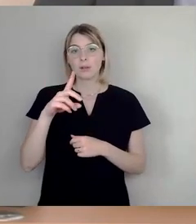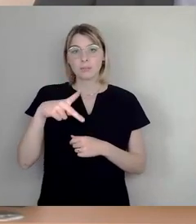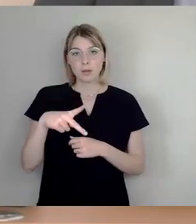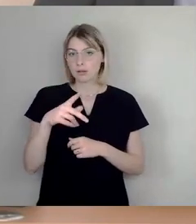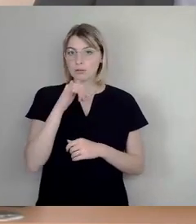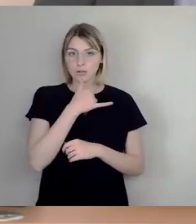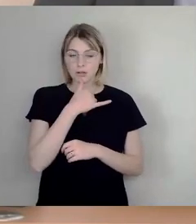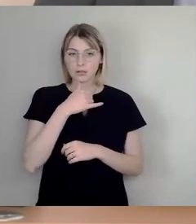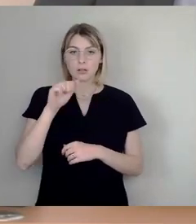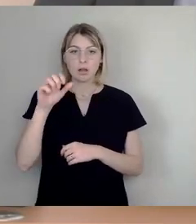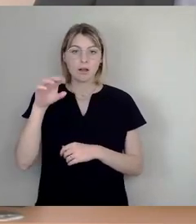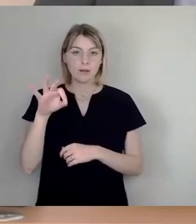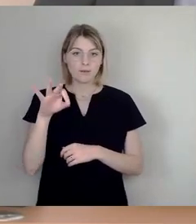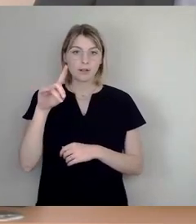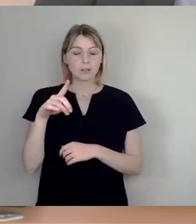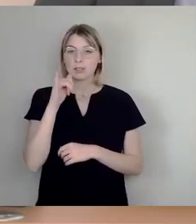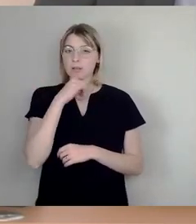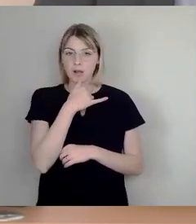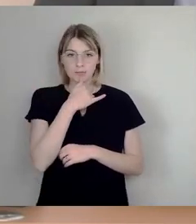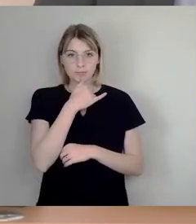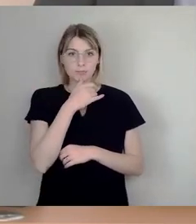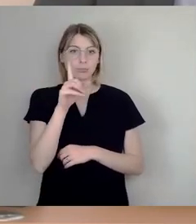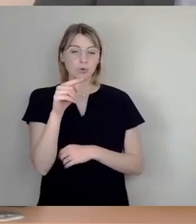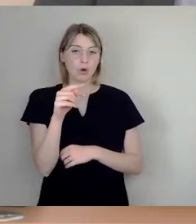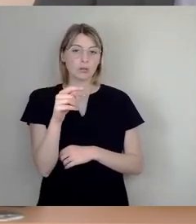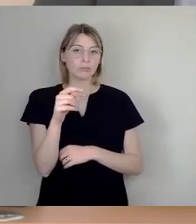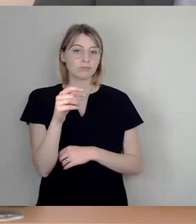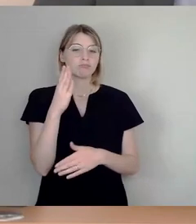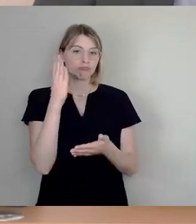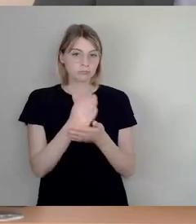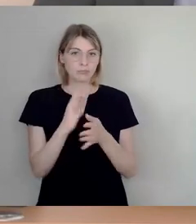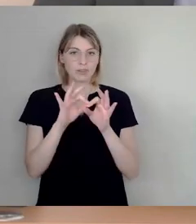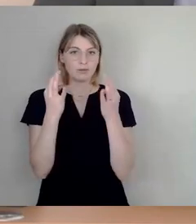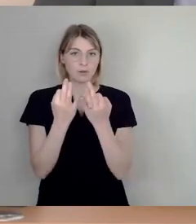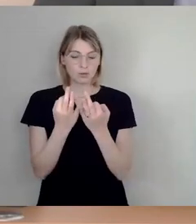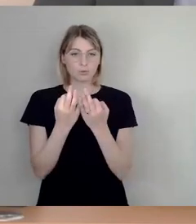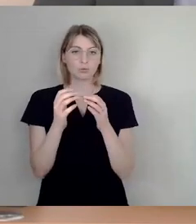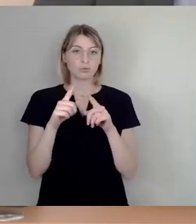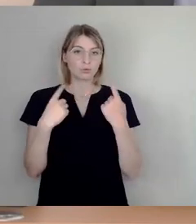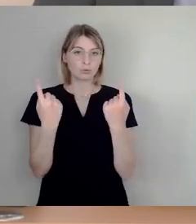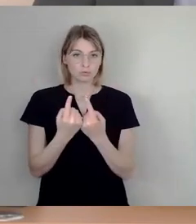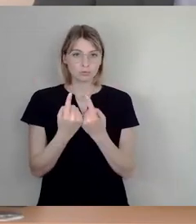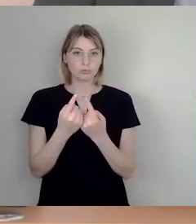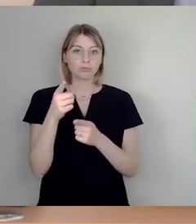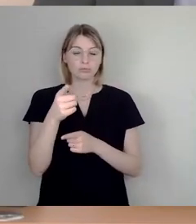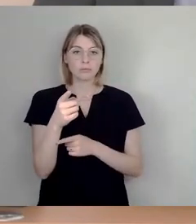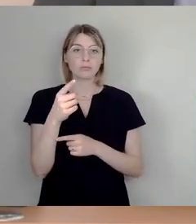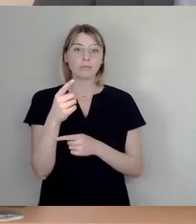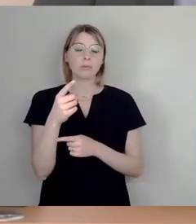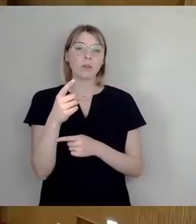Nein. Dann sind wir zum Abschluss der Fraktionsrunde beim Einreicher selbst. Bündnis 90 Grün, Herr Löse, bitte.